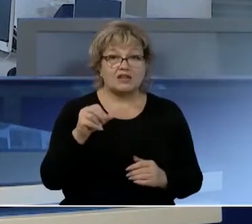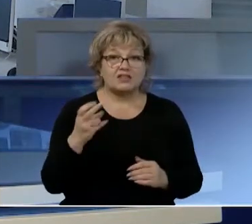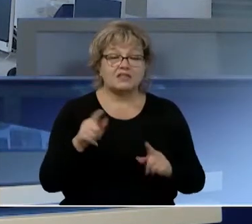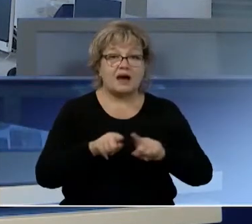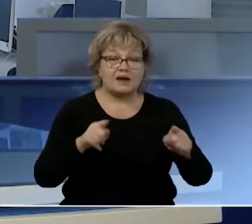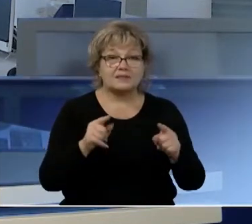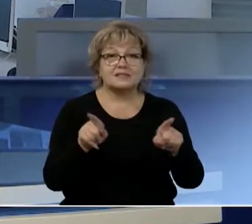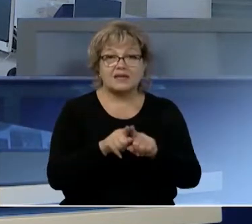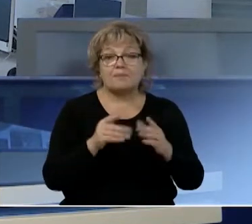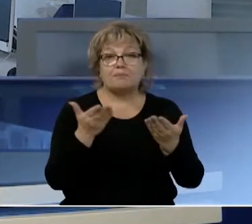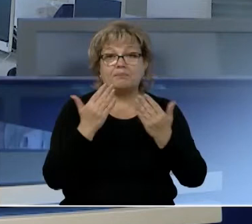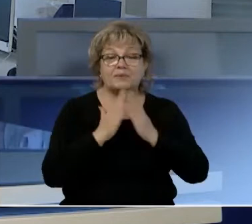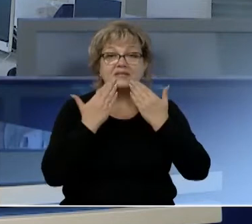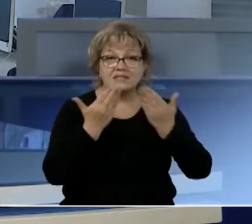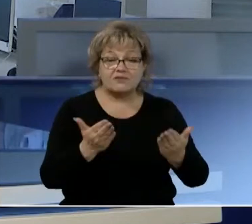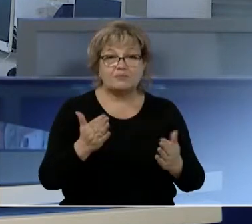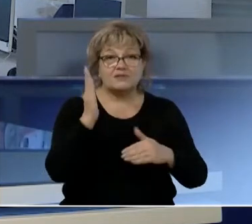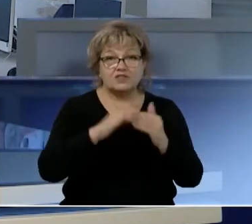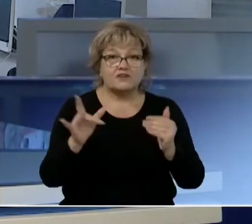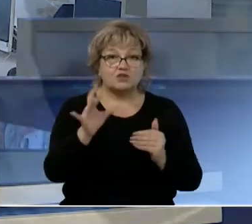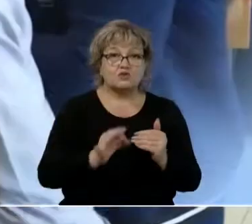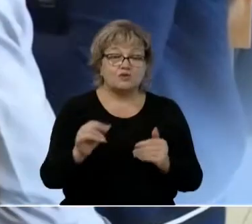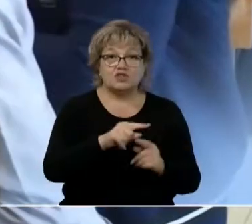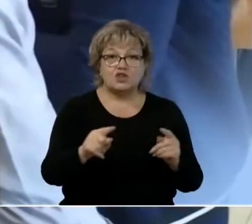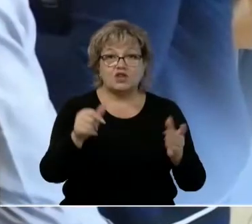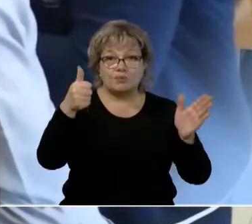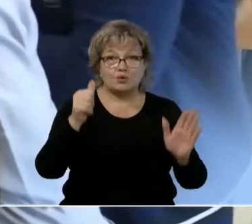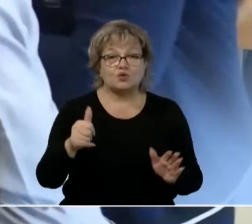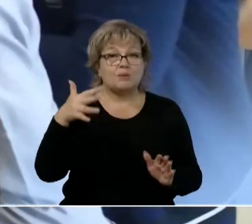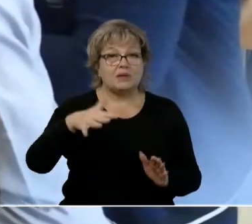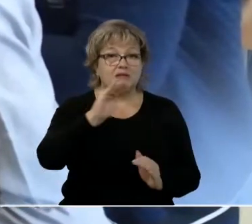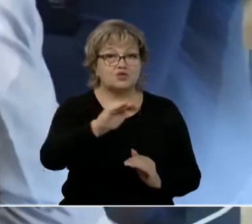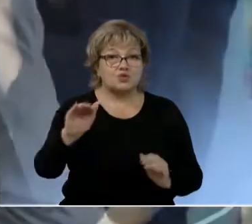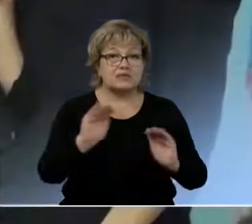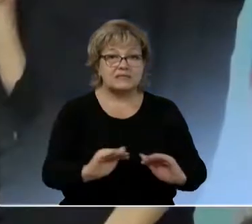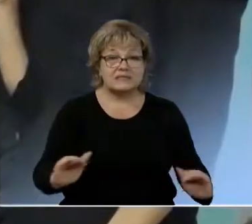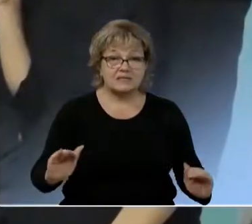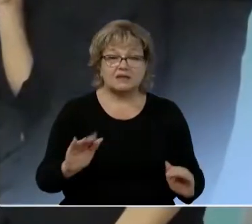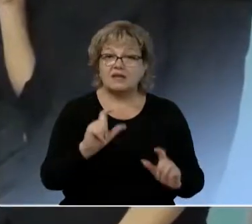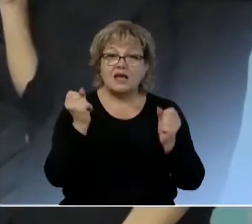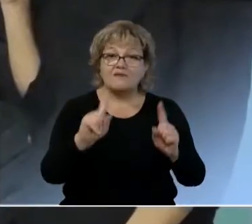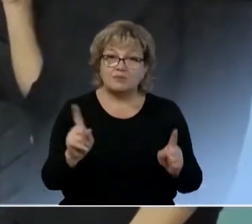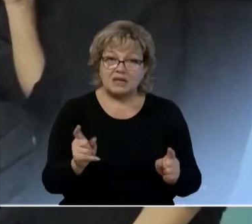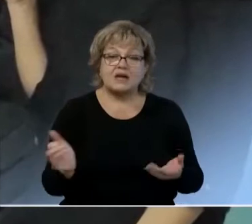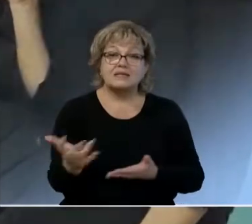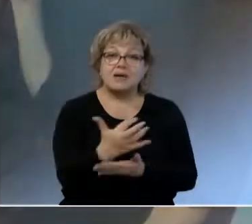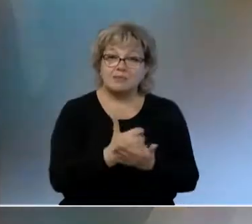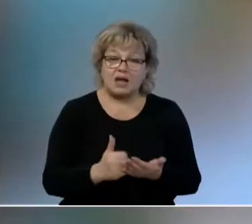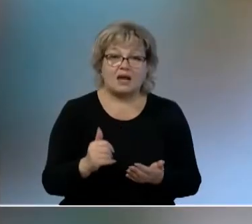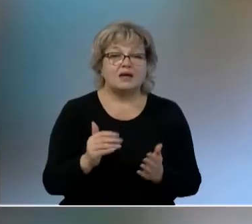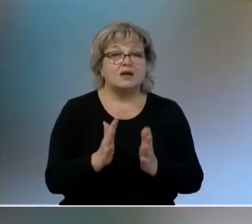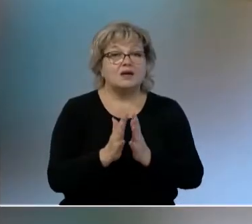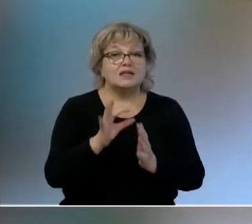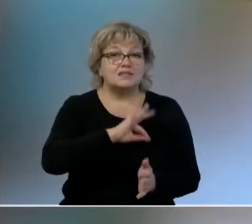акция с таким призывом завершилась в Ростовской области. В течение полугода 5 тысяч школьников и детсадовцев не выбрасывали, а собирали